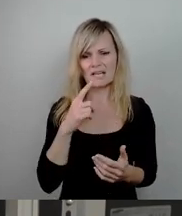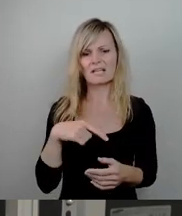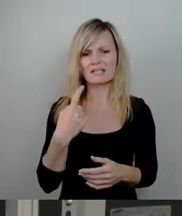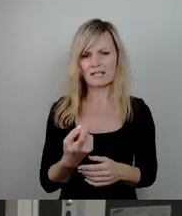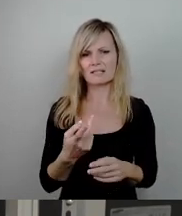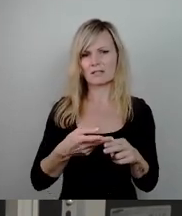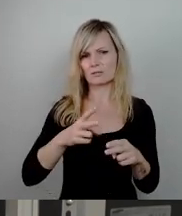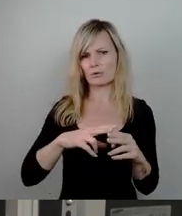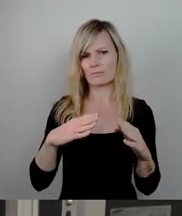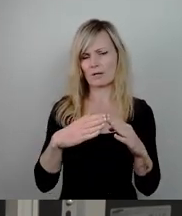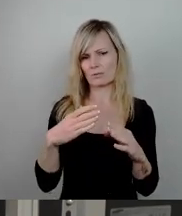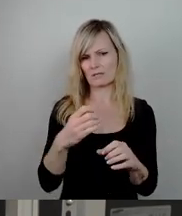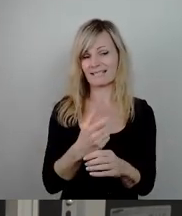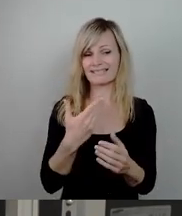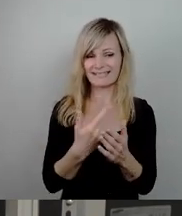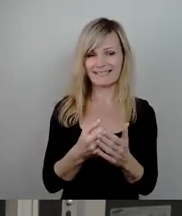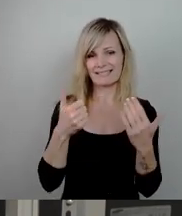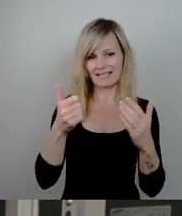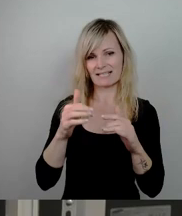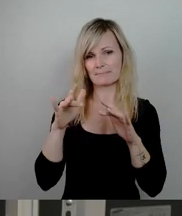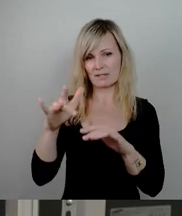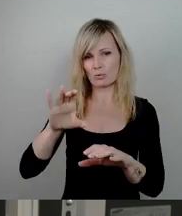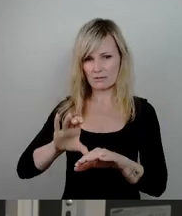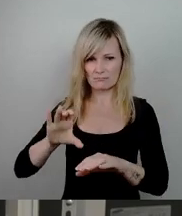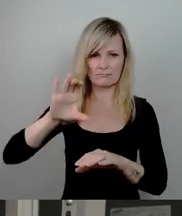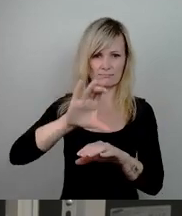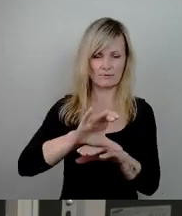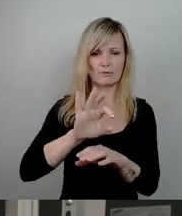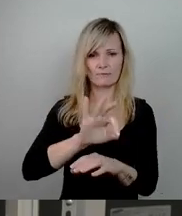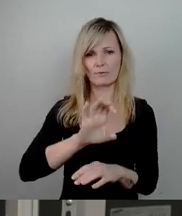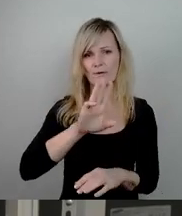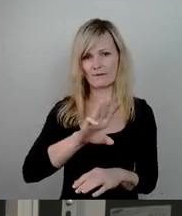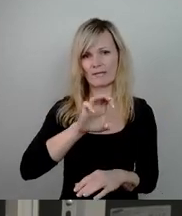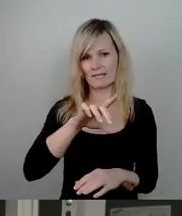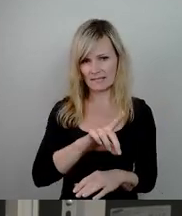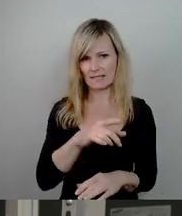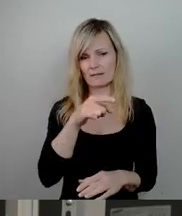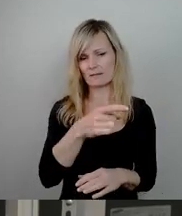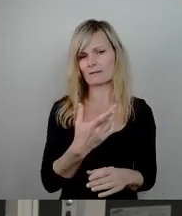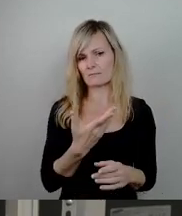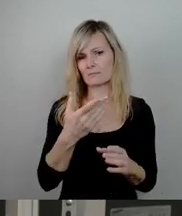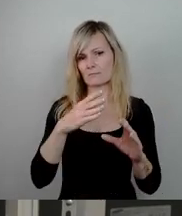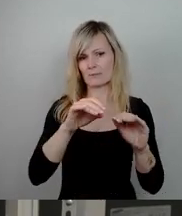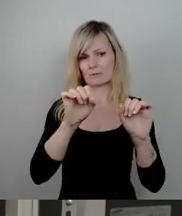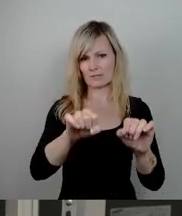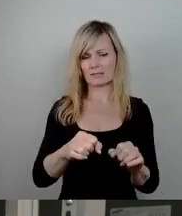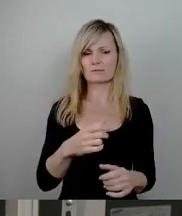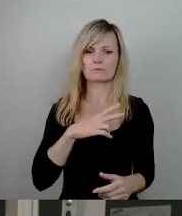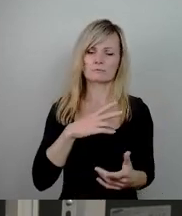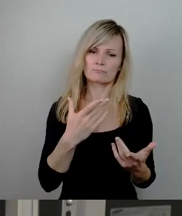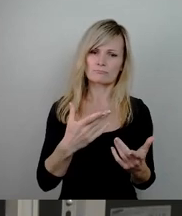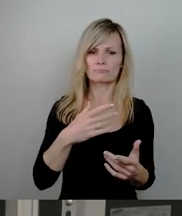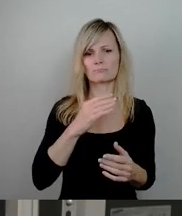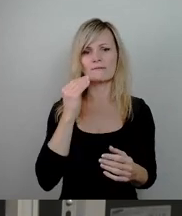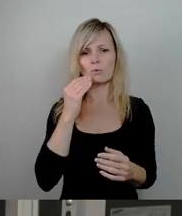Millionen eingestellt sind, um das zu aktivieren für die WED, um dann noch gewissen weiteren Wohnungsbau möglich zu machen. Aber wir haben es ja heute